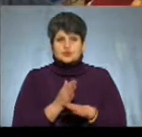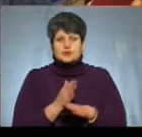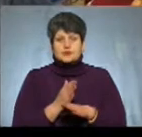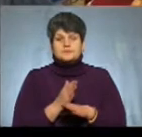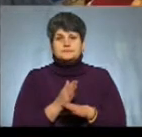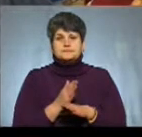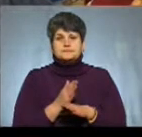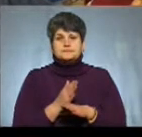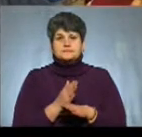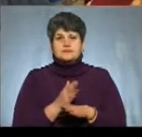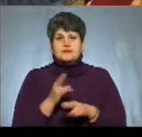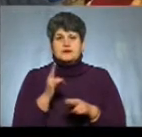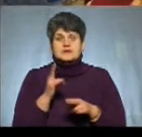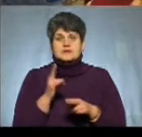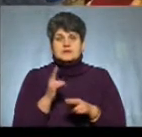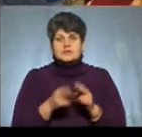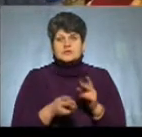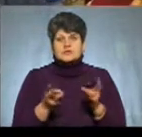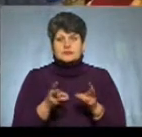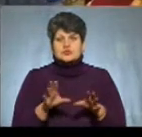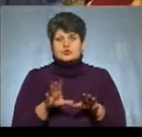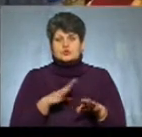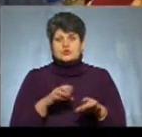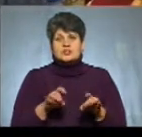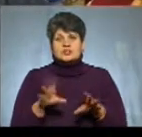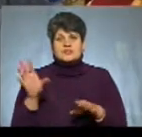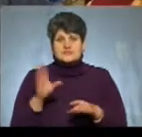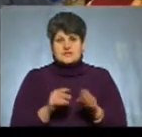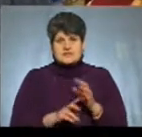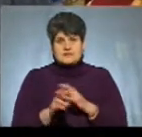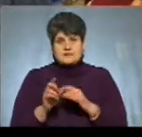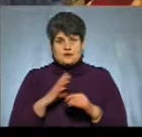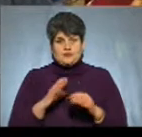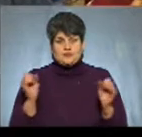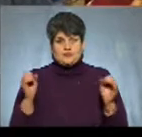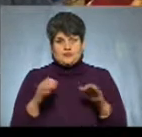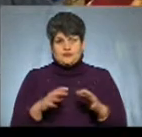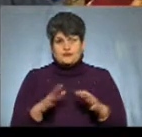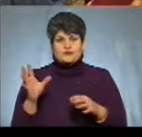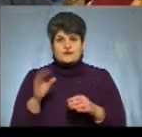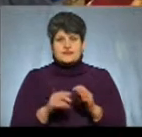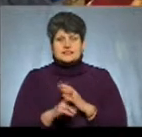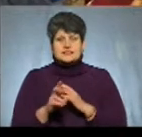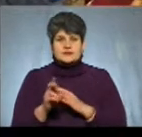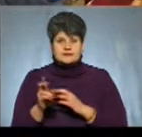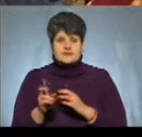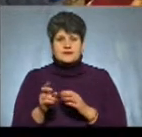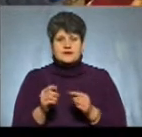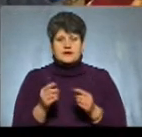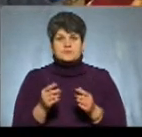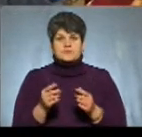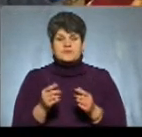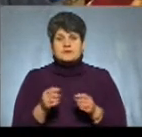закінчити розкол, то треба було, щоб того рішили всі церкви, щоб у якийсь собор всіх церквів, щоб вони визнали ту церкву,